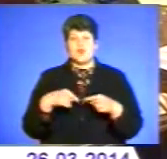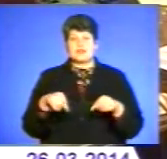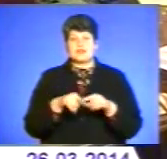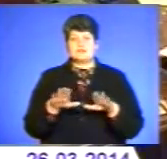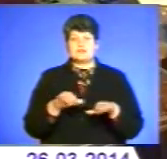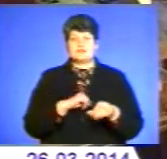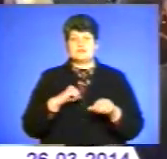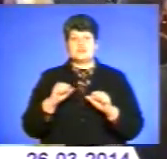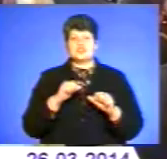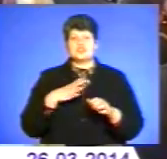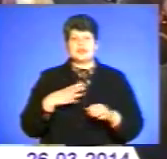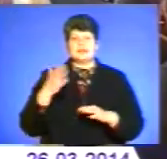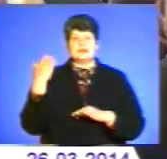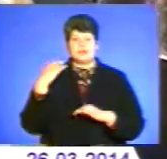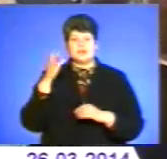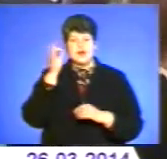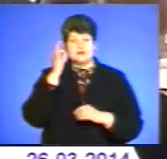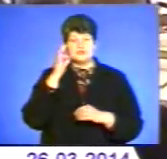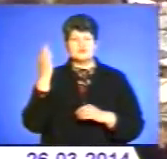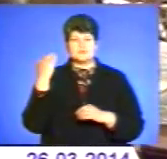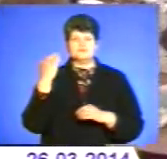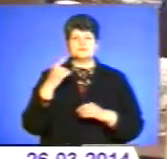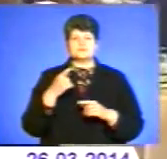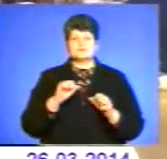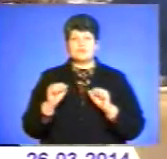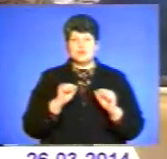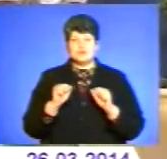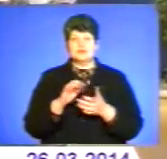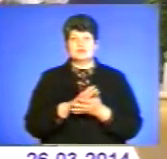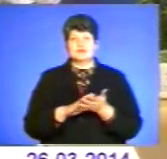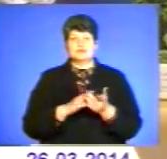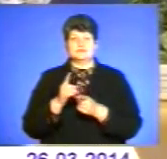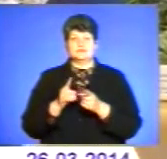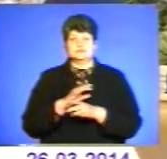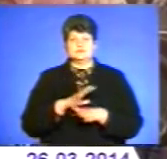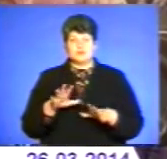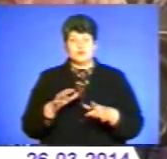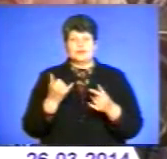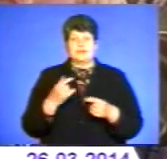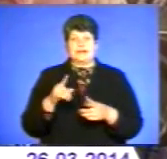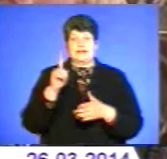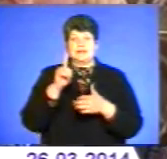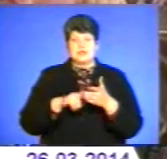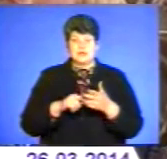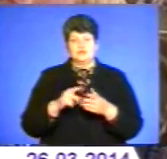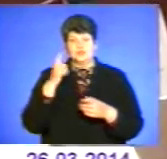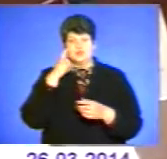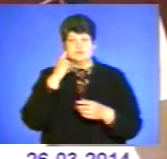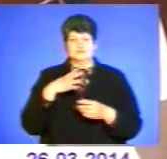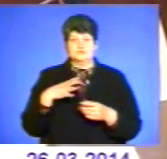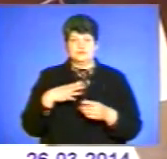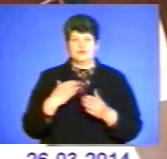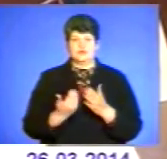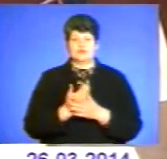чекали вже давно. Нагадують, що з попереднім урядом далі розмов про реформи справа не заходила. Тому неабиякі надії покладають на нове керівництво